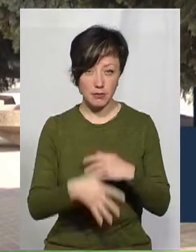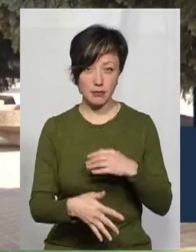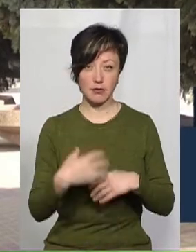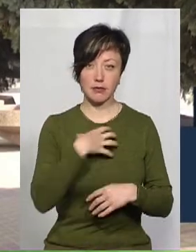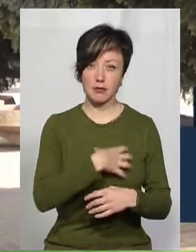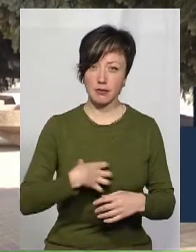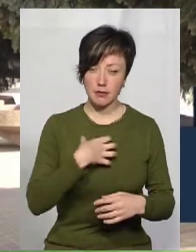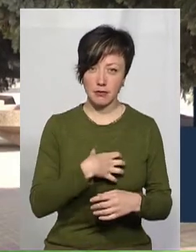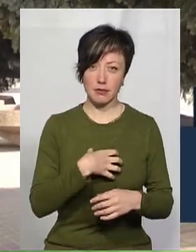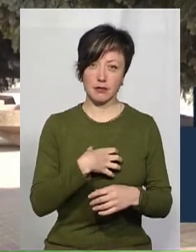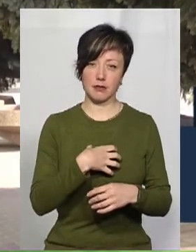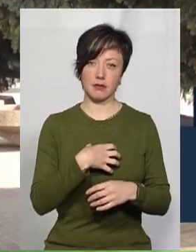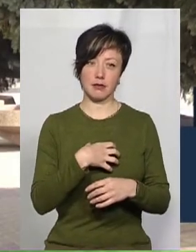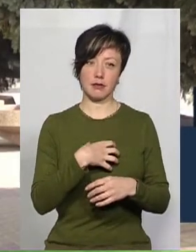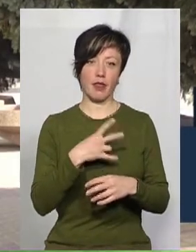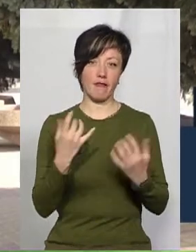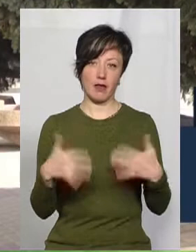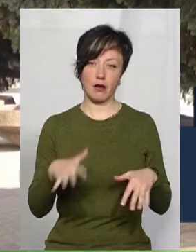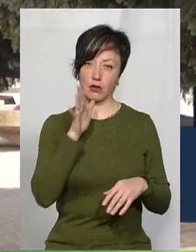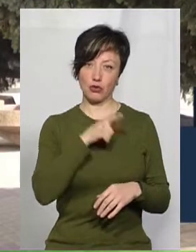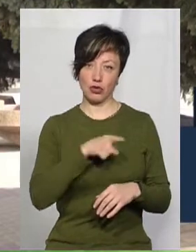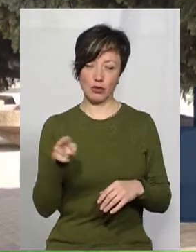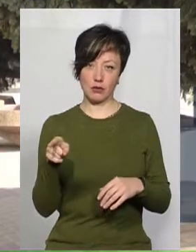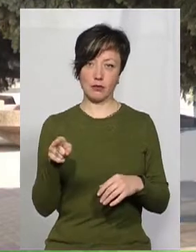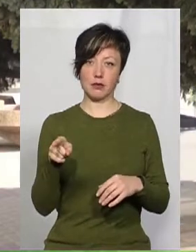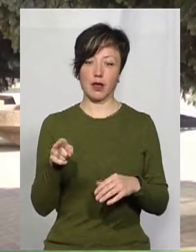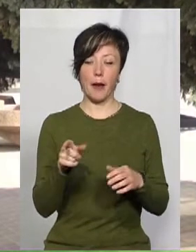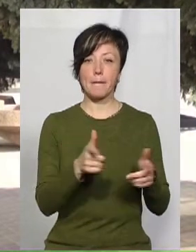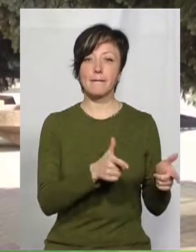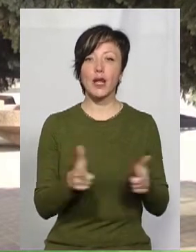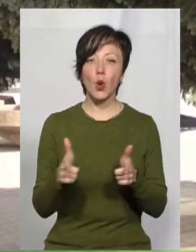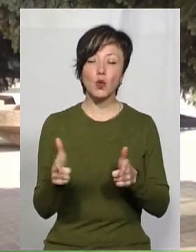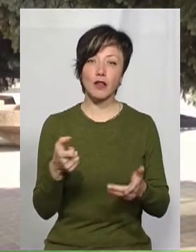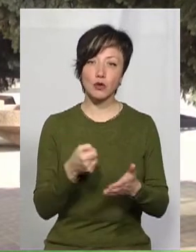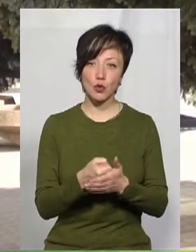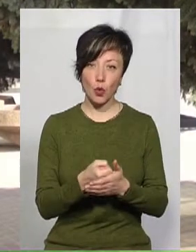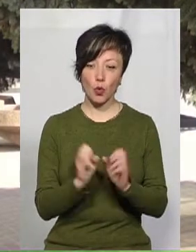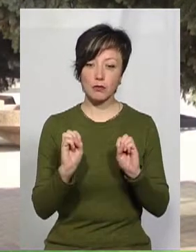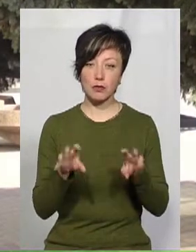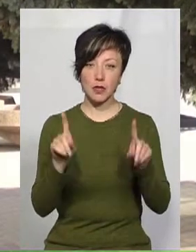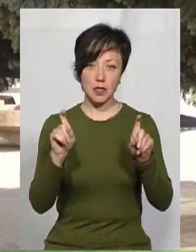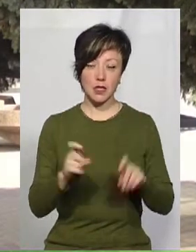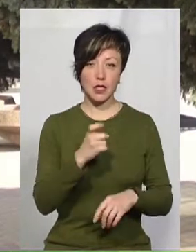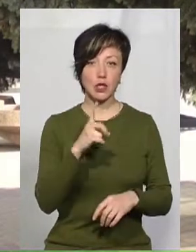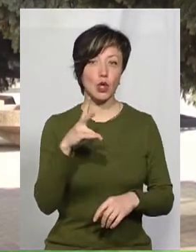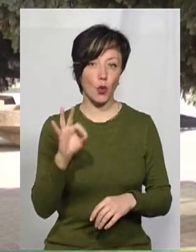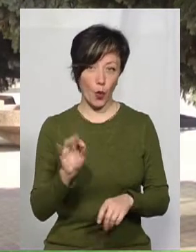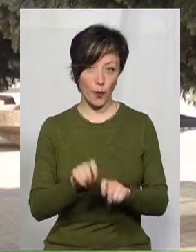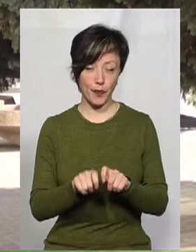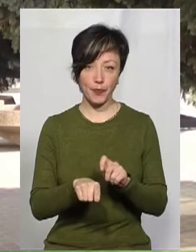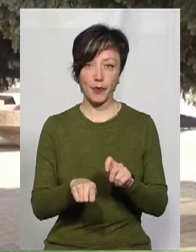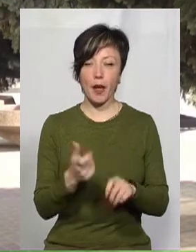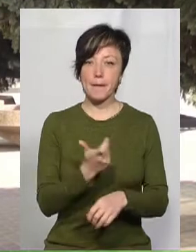важливості не втратити час, підготуватися до складання зовнішнього незалежного оцінювання,